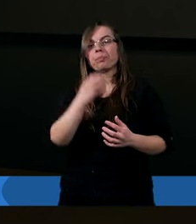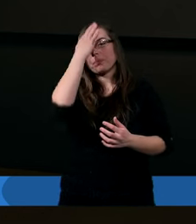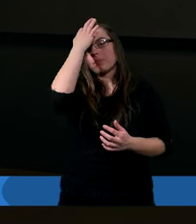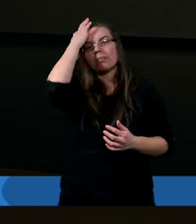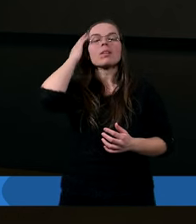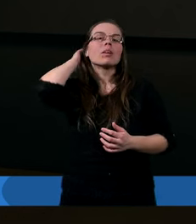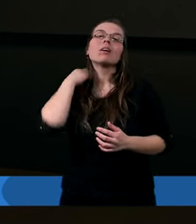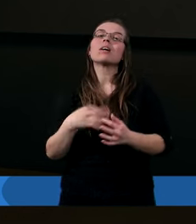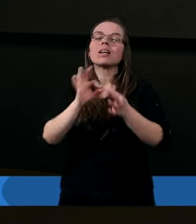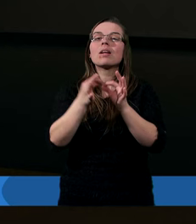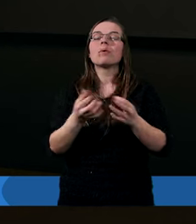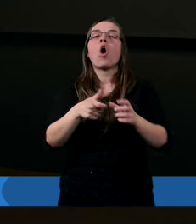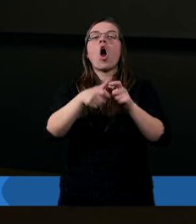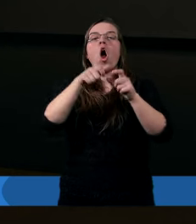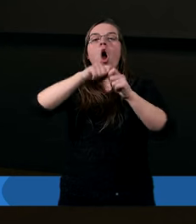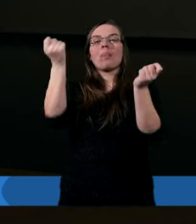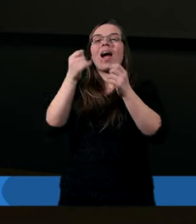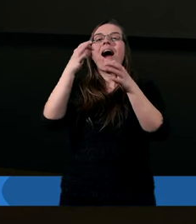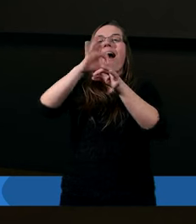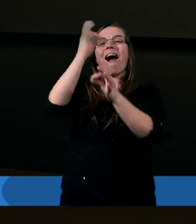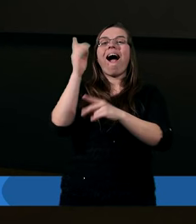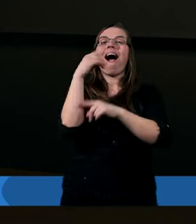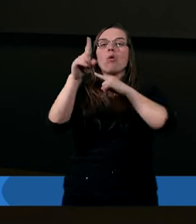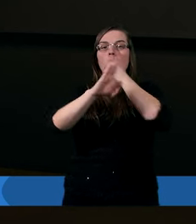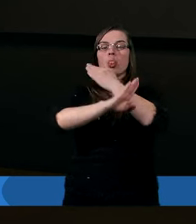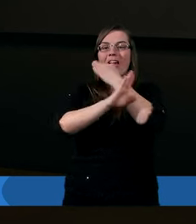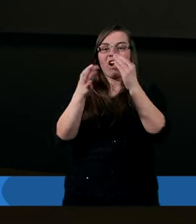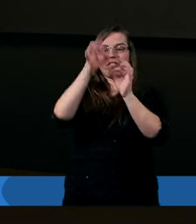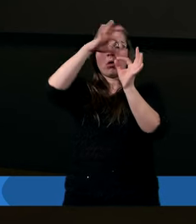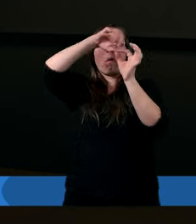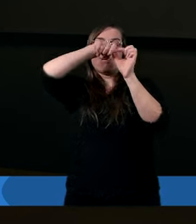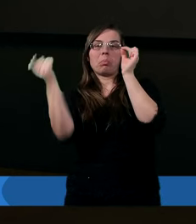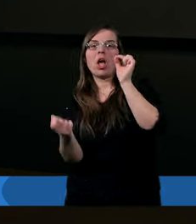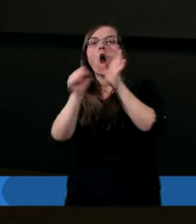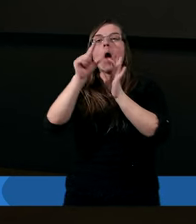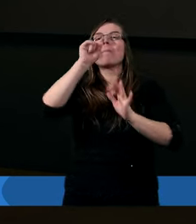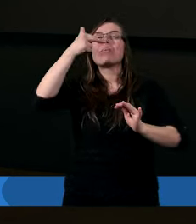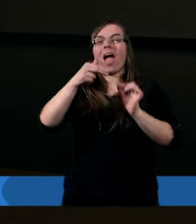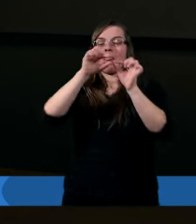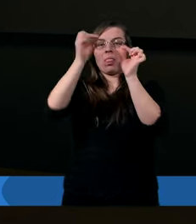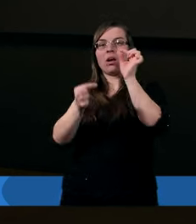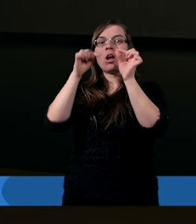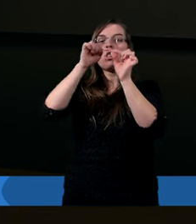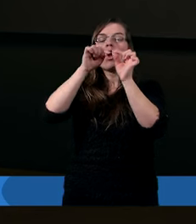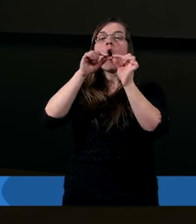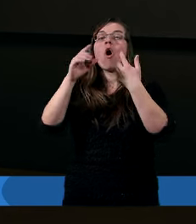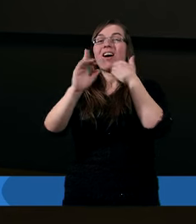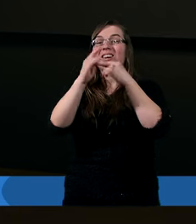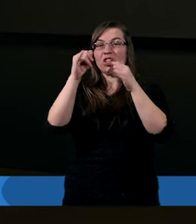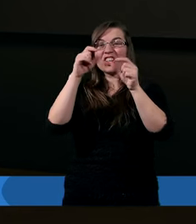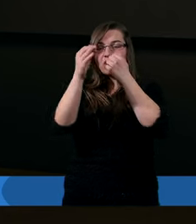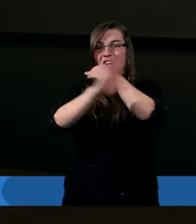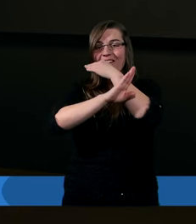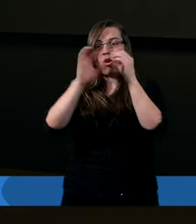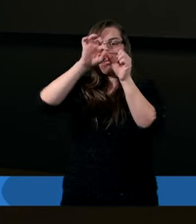oderwali gałązkę od drzewa, od pnia. I to jest ten grzech, to oderwanie tej